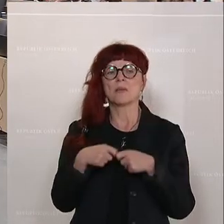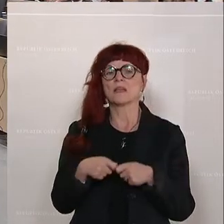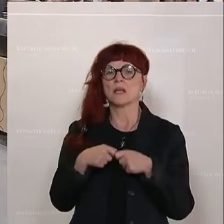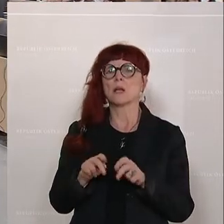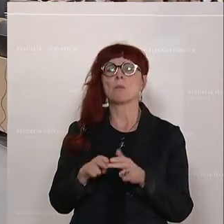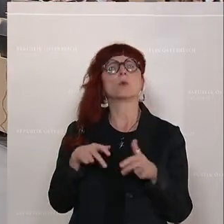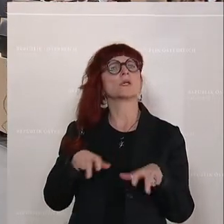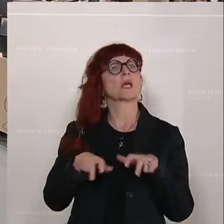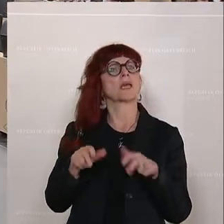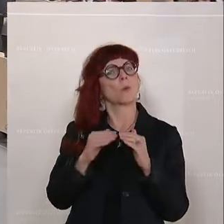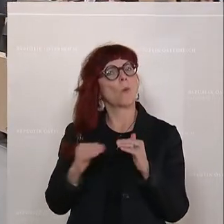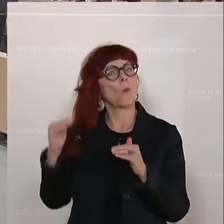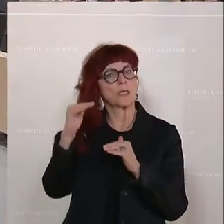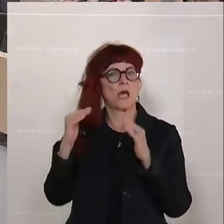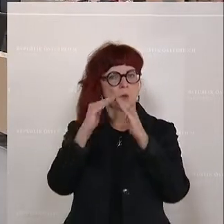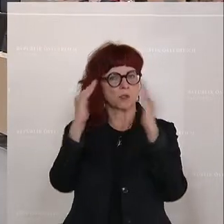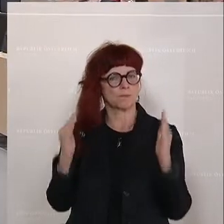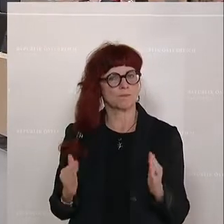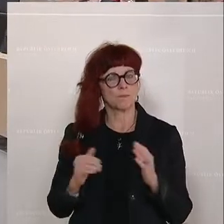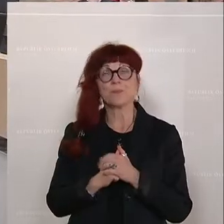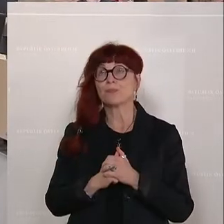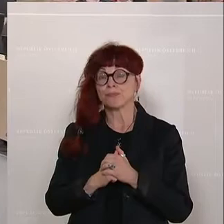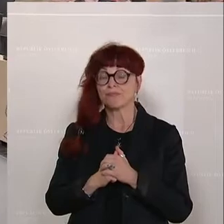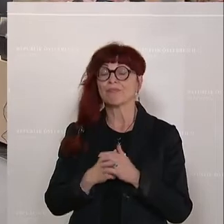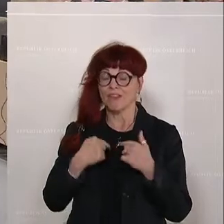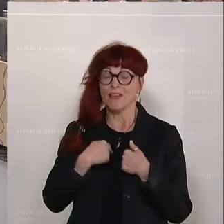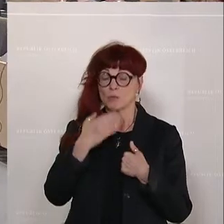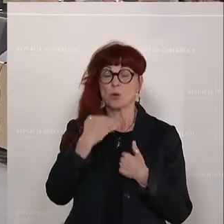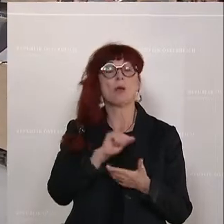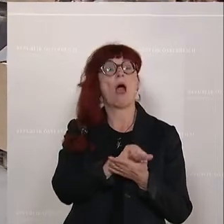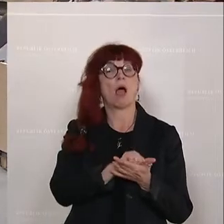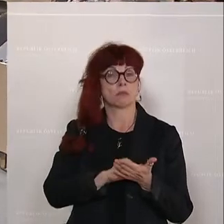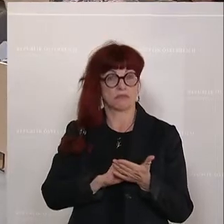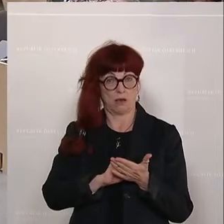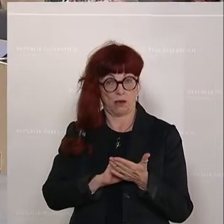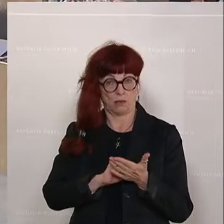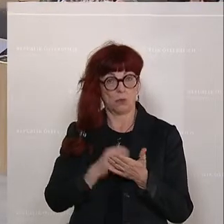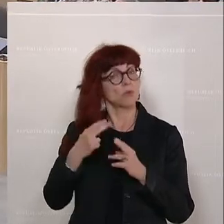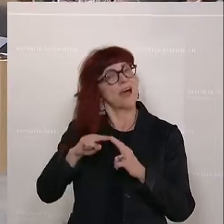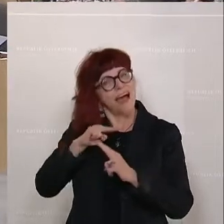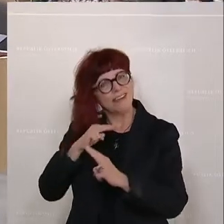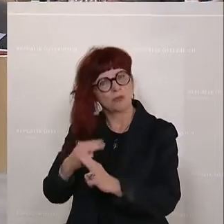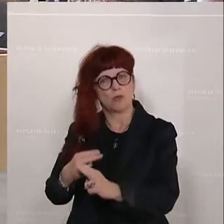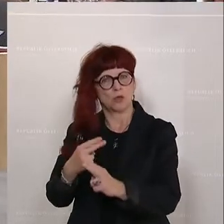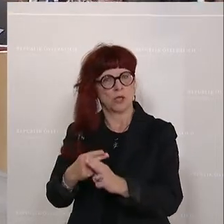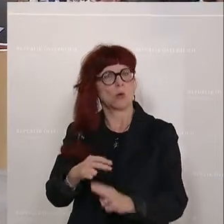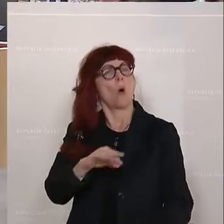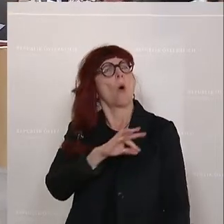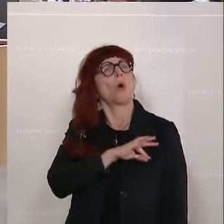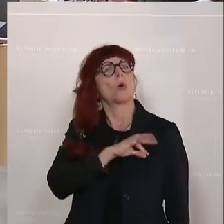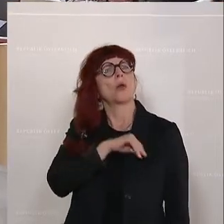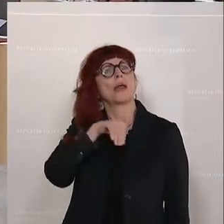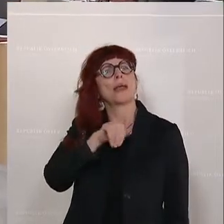rationiert wurde und Ausländer nicht danken dürfen. Die Abschaffung des Merit-Order-Prinzips, also dass das